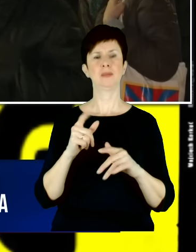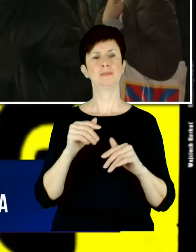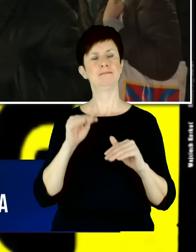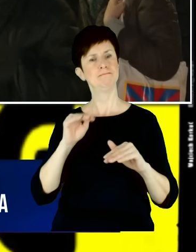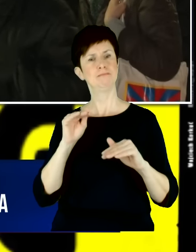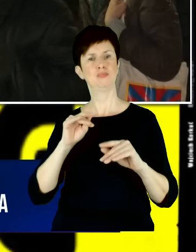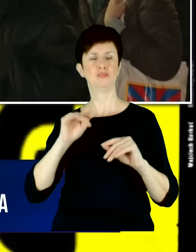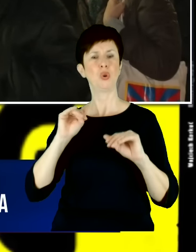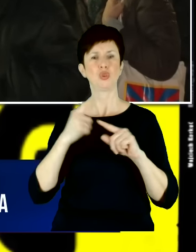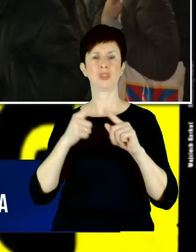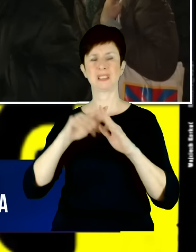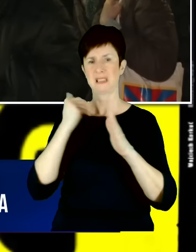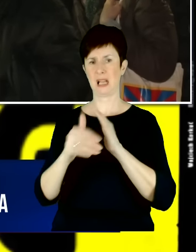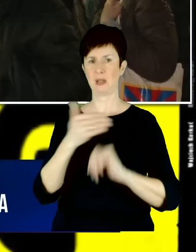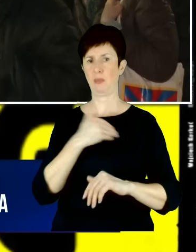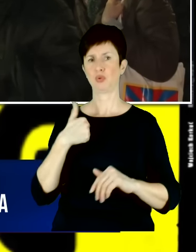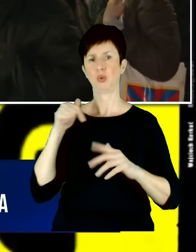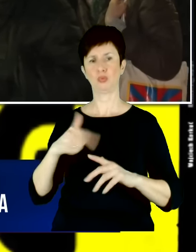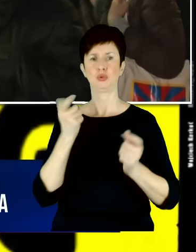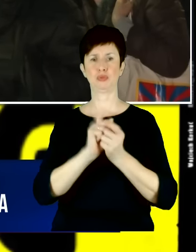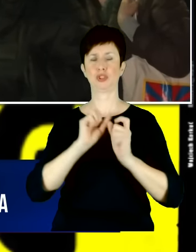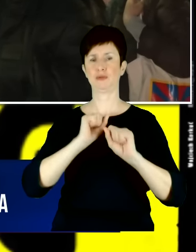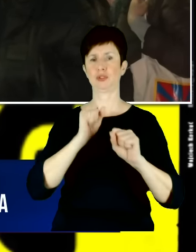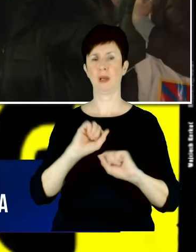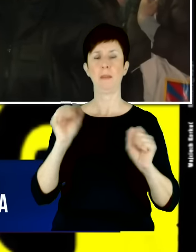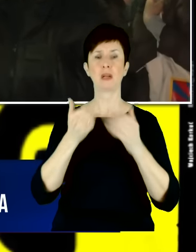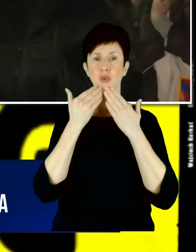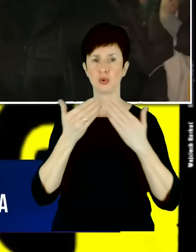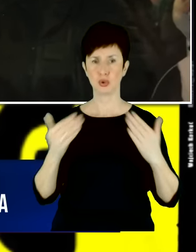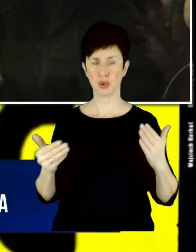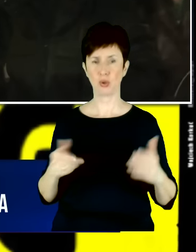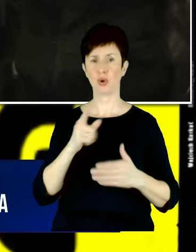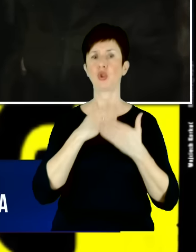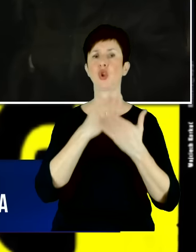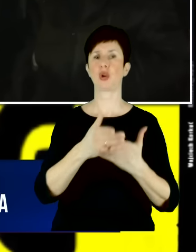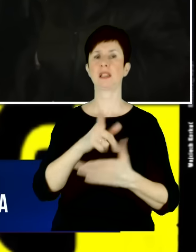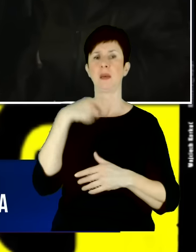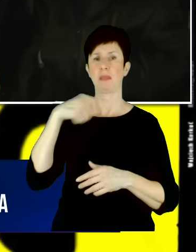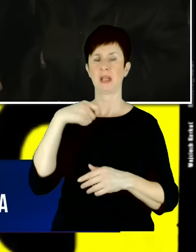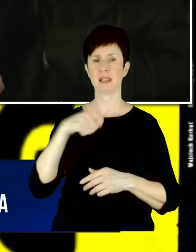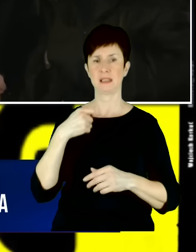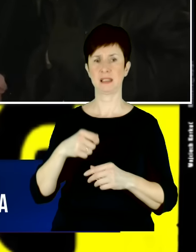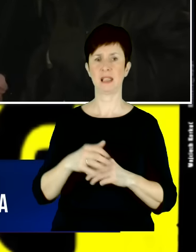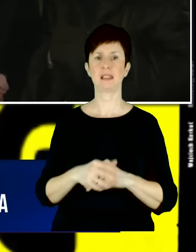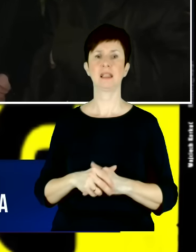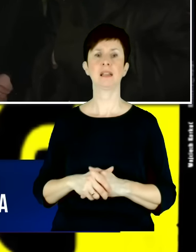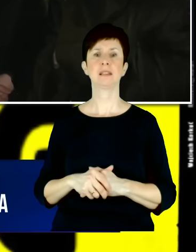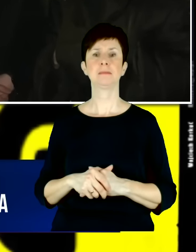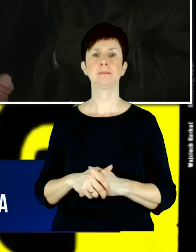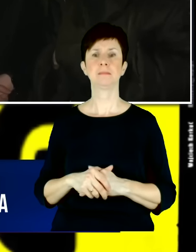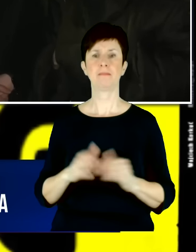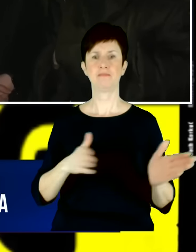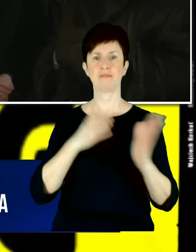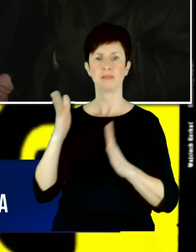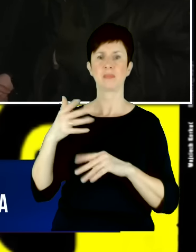musimy przeciwdziałać. Bardzo dziękuję za rozmowę. To był pan Stanisław Żaryn, doradca prezydenta RP. Bardzo dziękuję. Na ekranach państwa telewizorów manifestacja